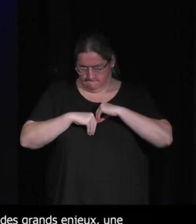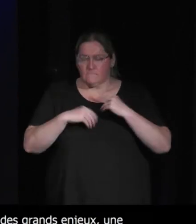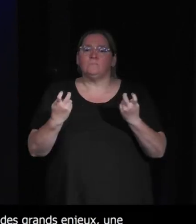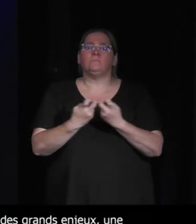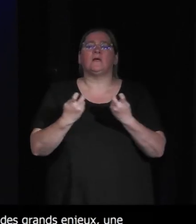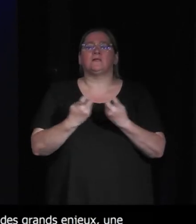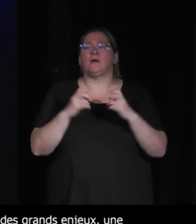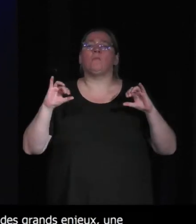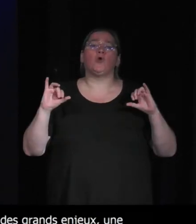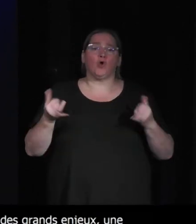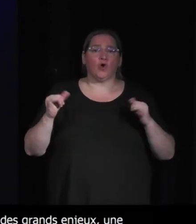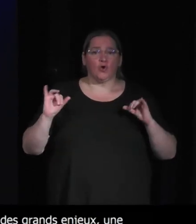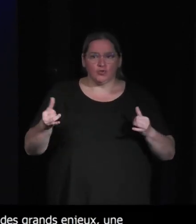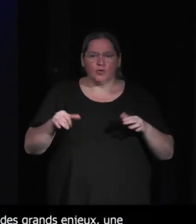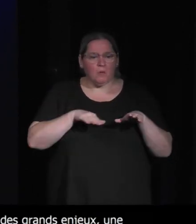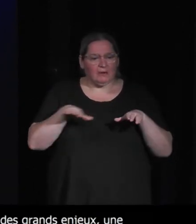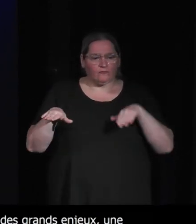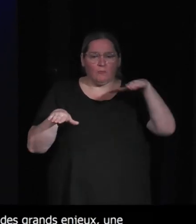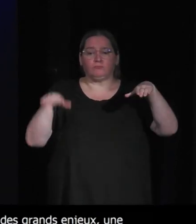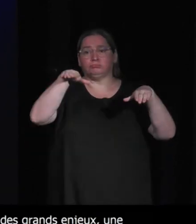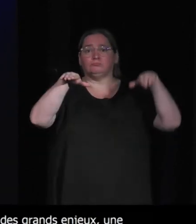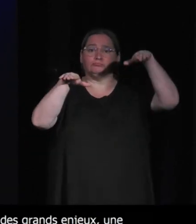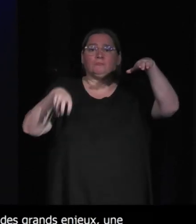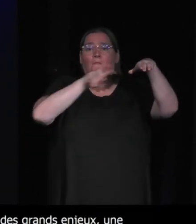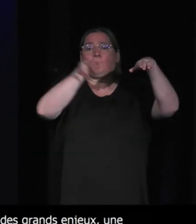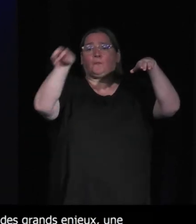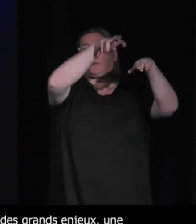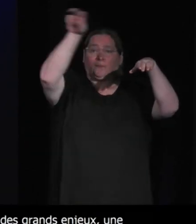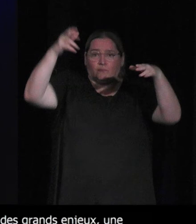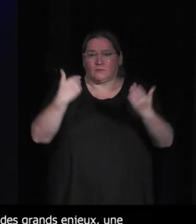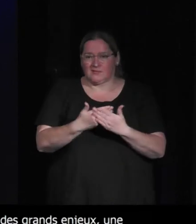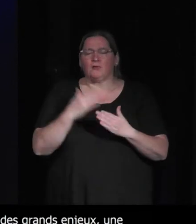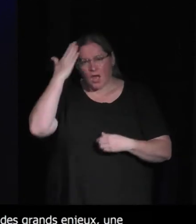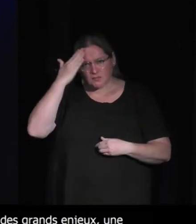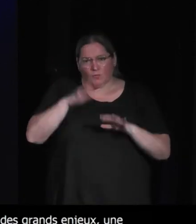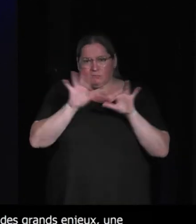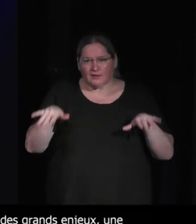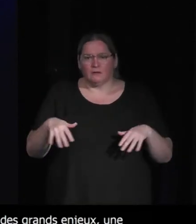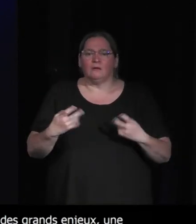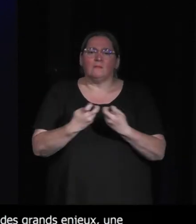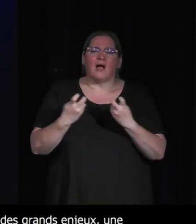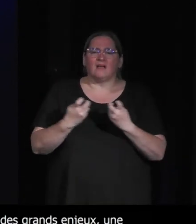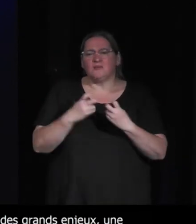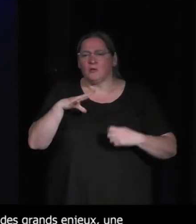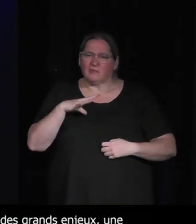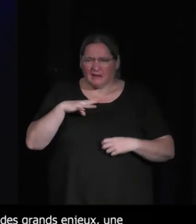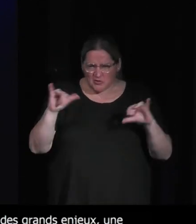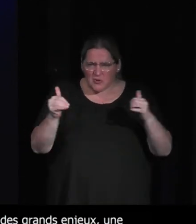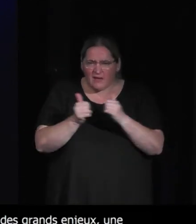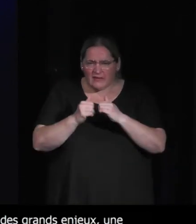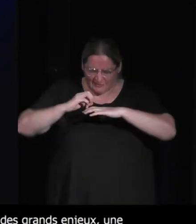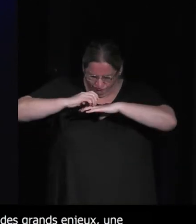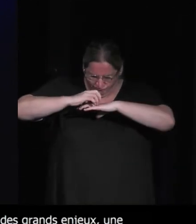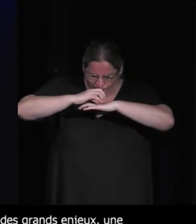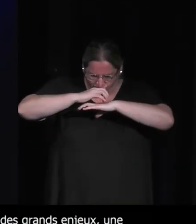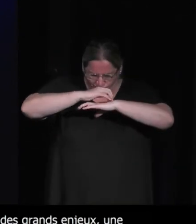plateforme et j'ai beaucoup observé une personne qui jouait à All All Night qui avait un petit insecte très mignon qui va